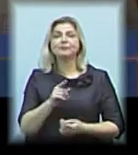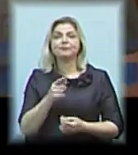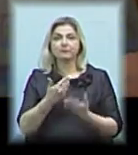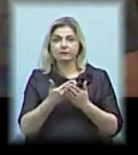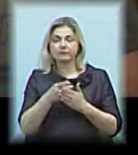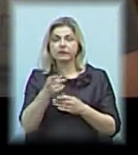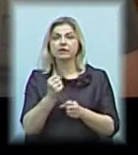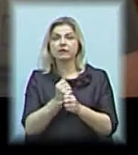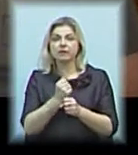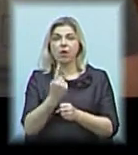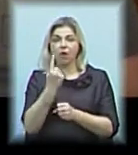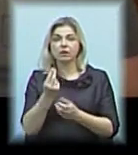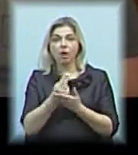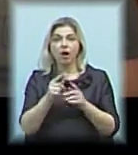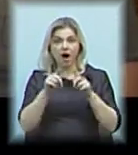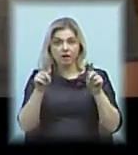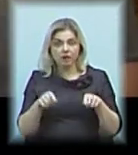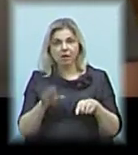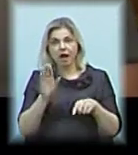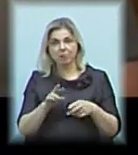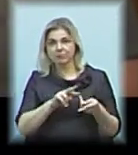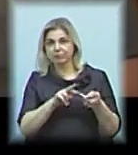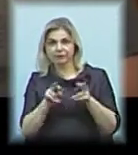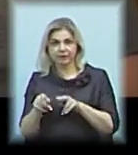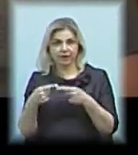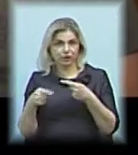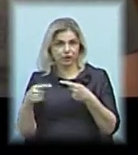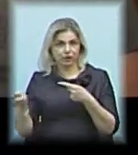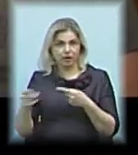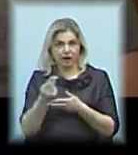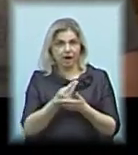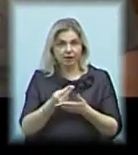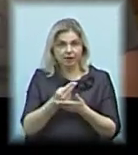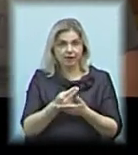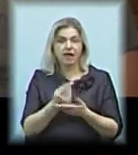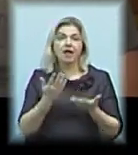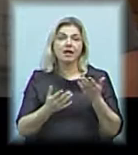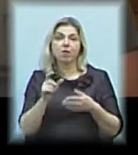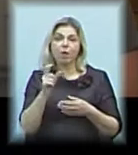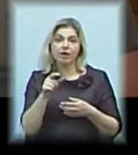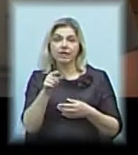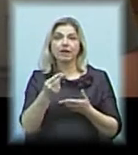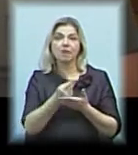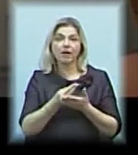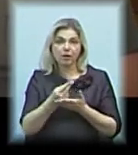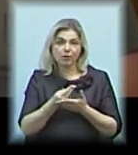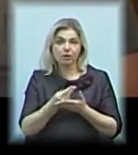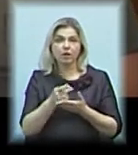потім ти з нею можеш зробити ще декілька інших. А також, якщо олівцем ти малюєш, ти